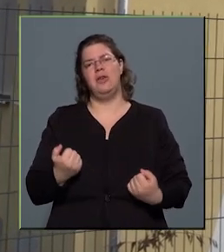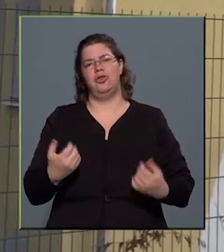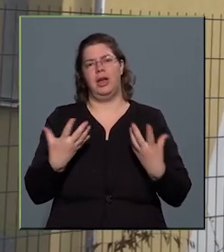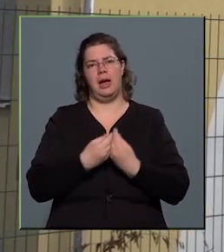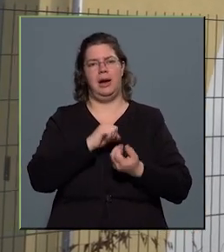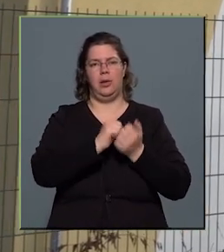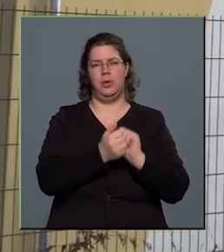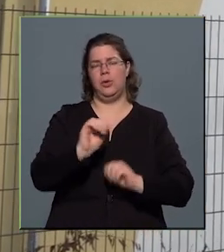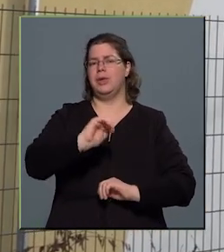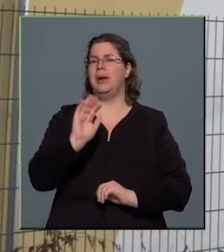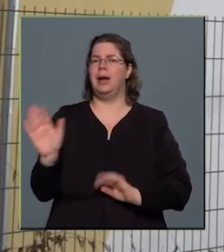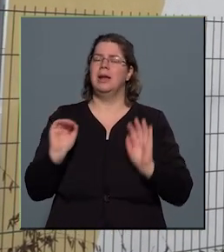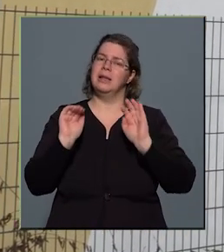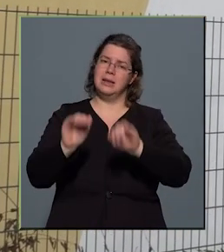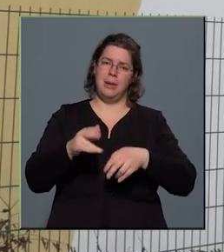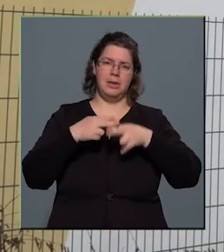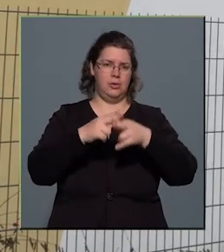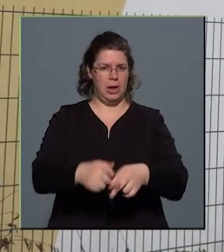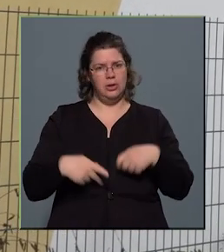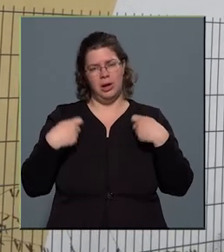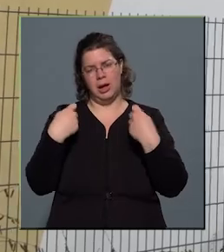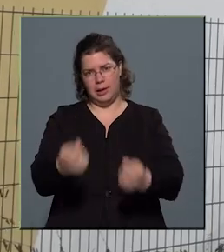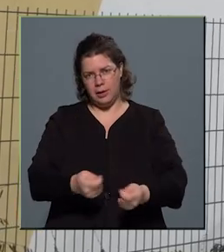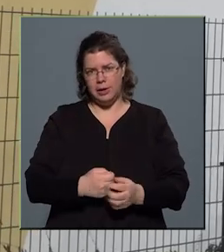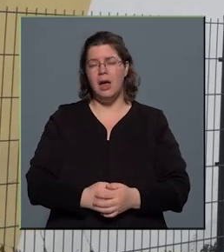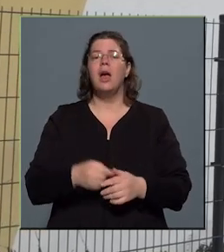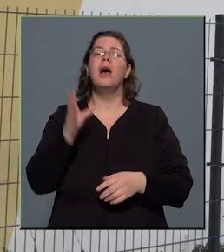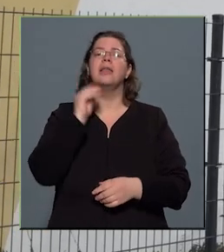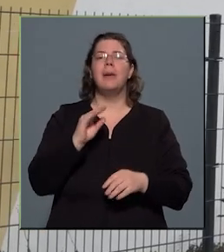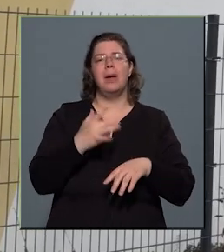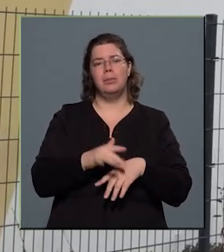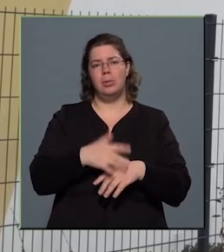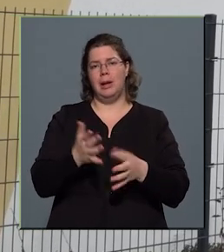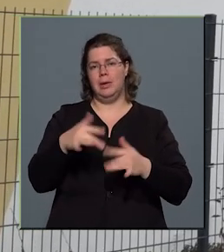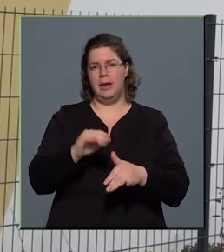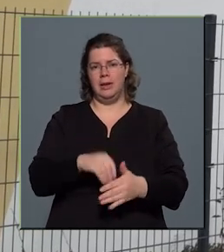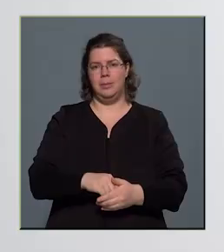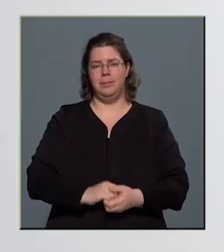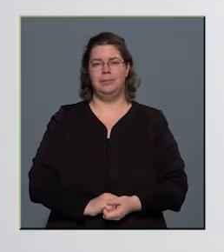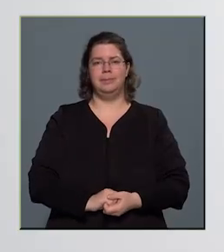küzdő gyermekeknek támaszt és segítséget tudjanak nyújtani az embert próbáló helyzetekben.